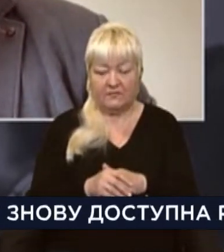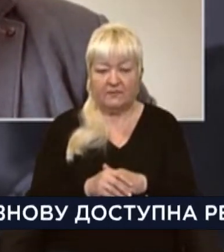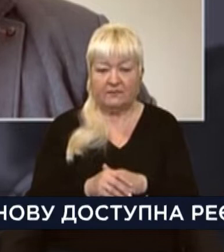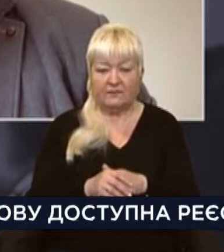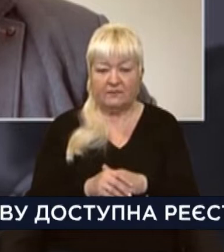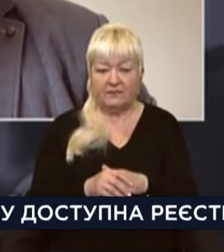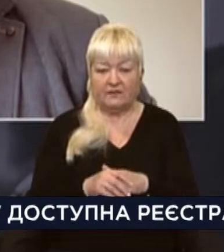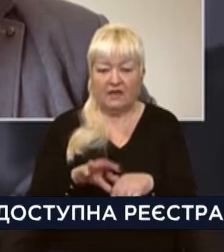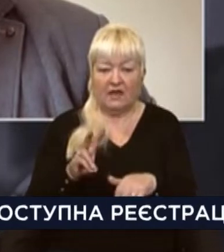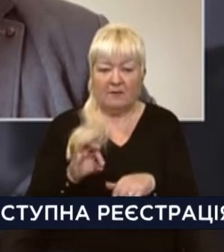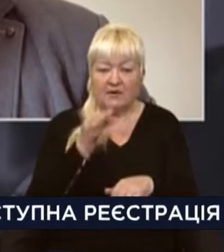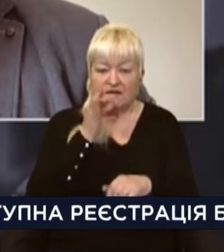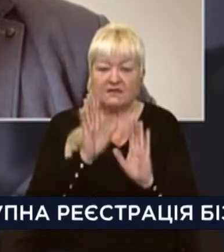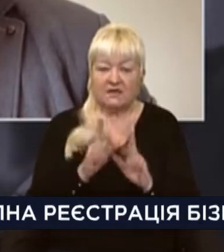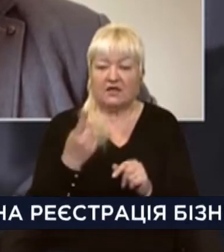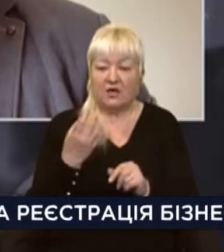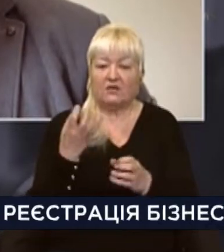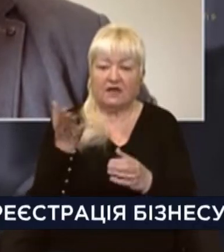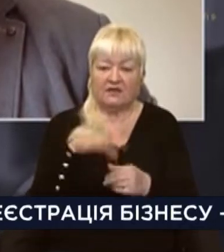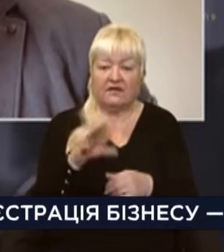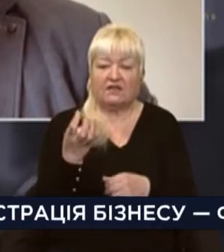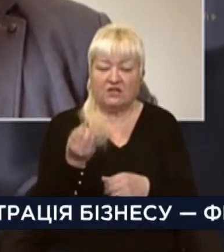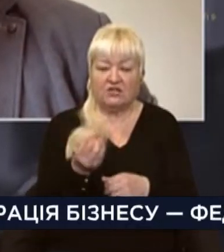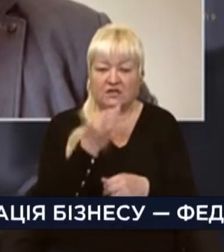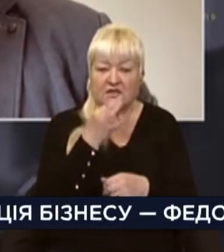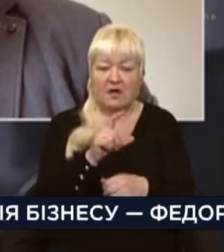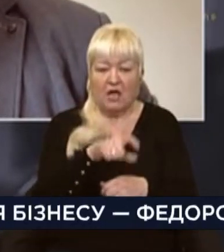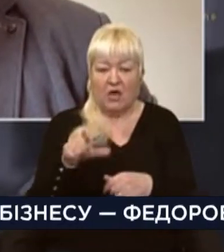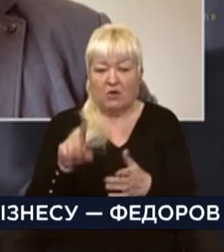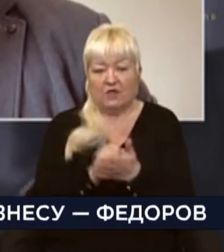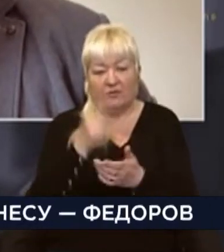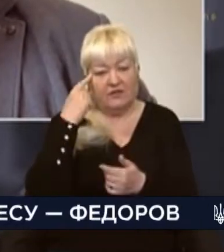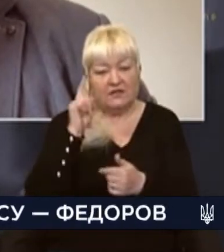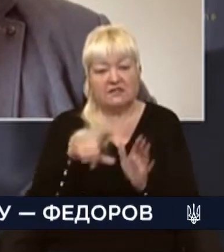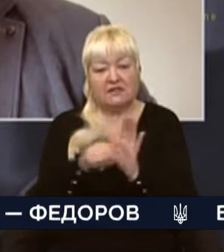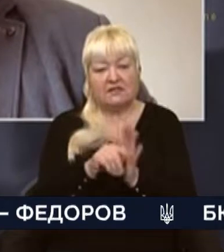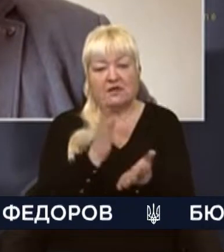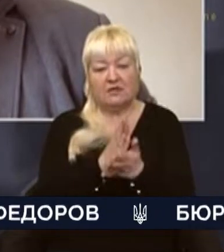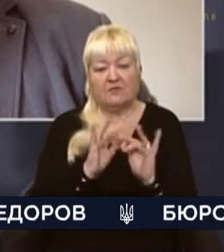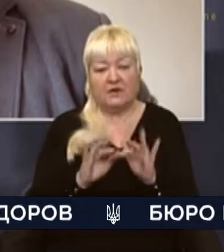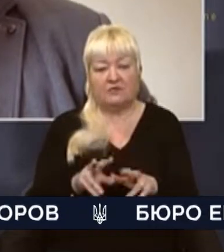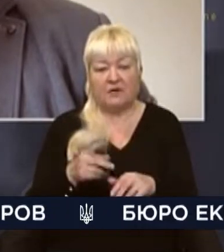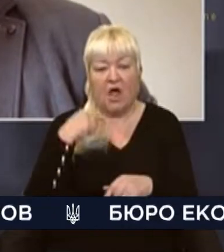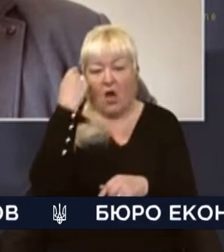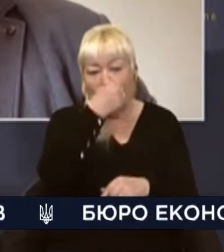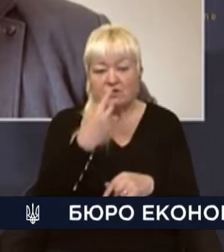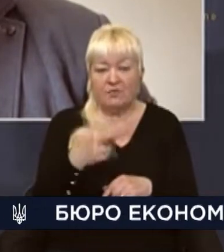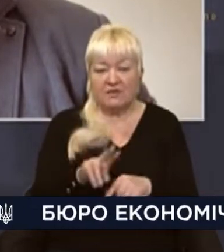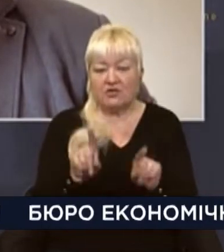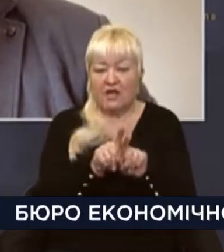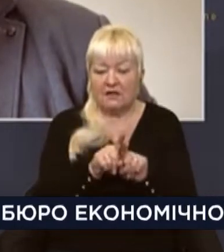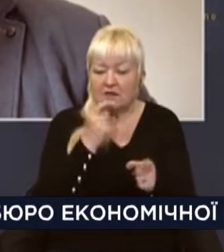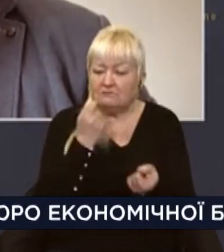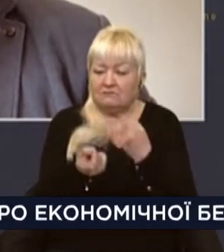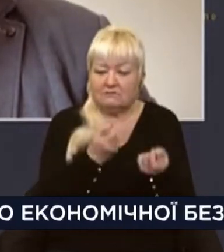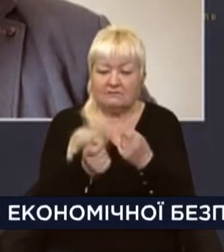Скажіть, будь ласка, ми назвали тільки одне. Давайте ще перерахуємо. Люди мають знати, з ким вони мають справу. Тому що, особисто я, я так проскіпливав в